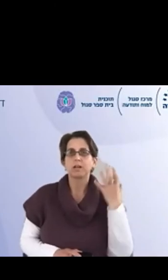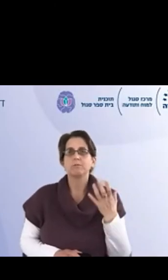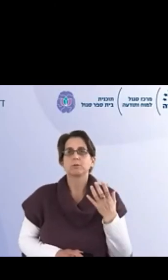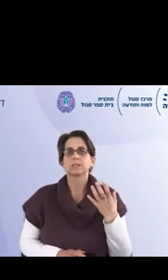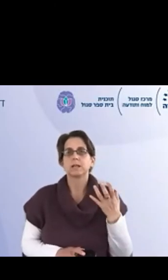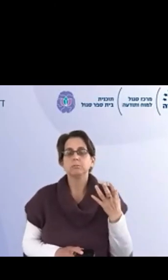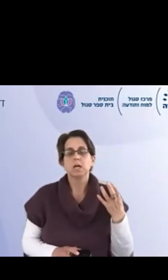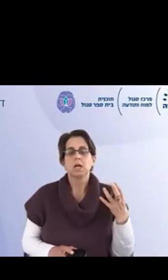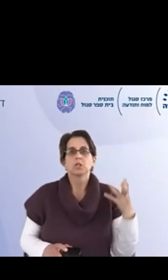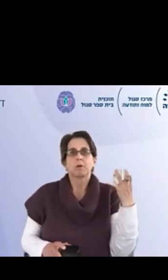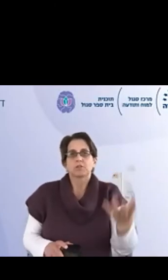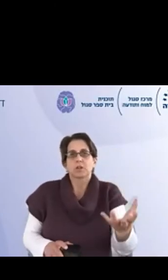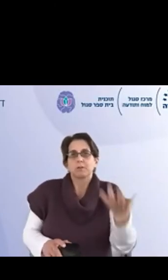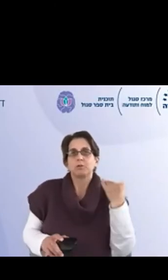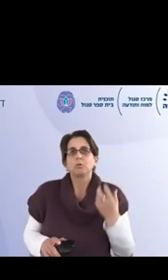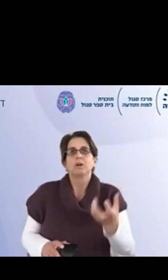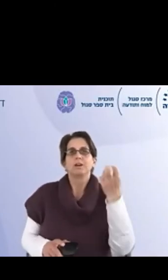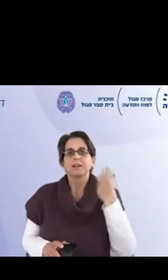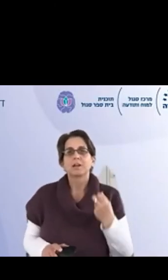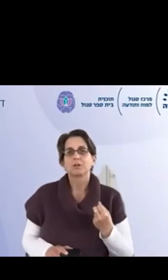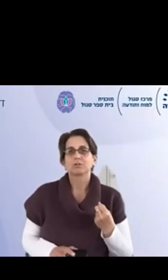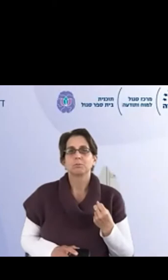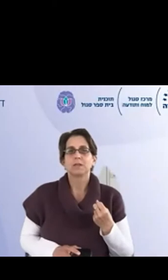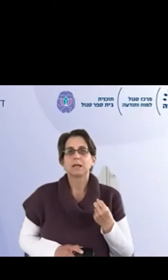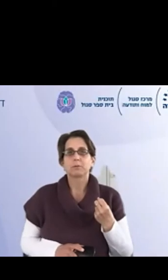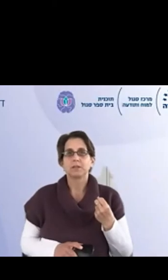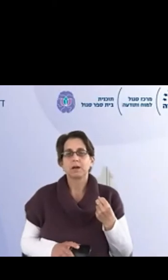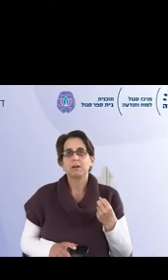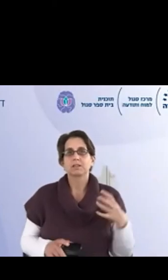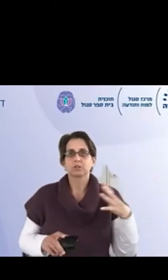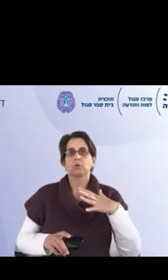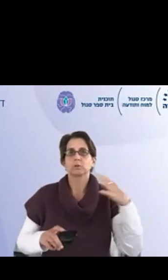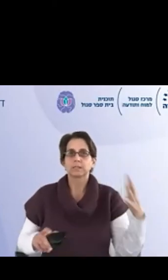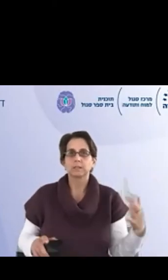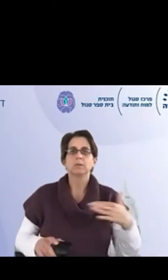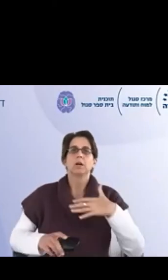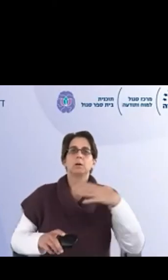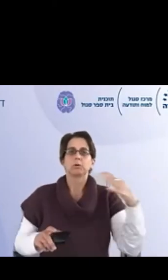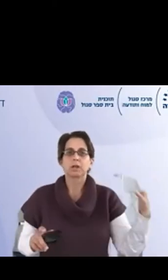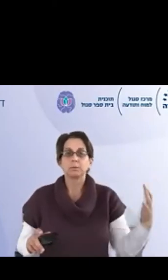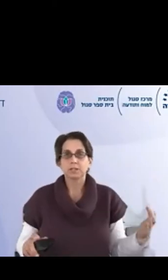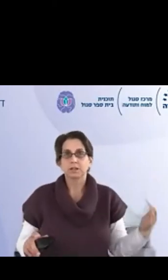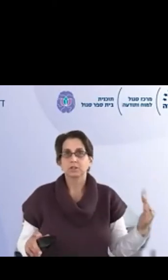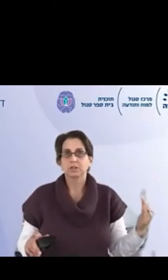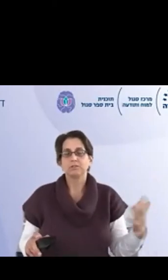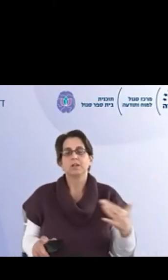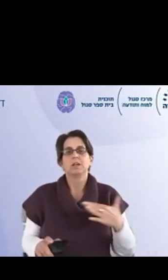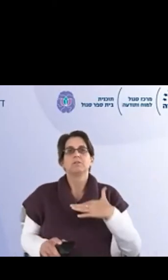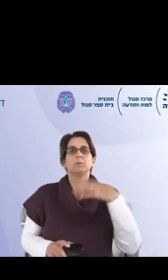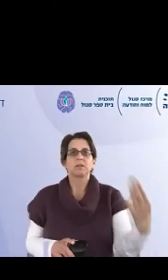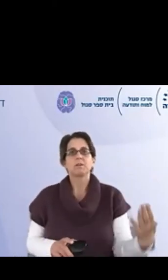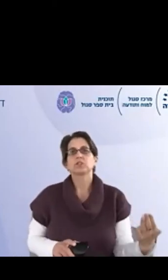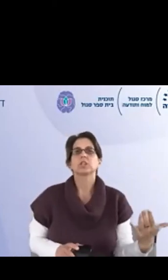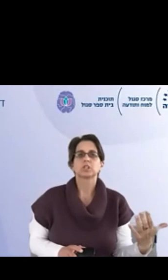חישה כמו העניים ועוזניים שמאפשרים לנו לקלות מידע פנימה לידי זה שאנחנו עוצרים פותחים את הקשב